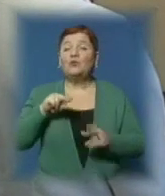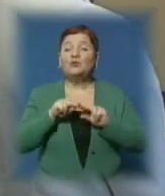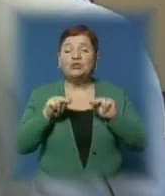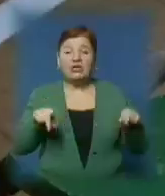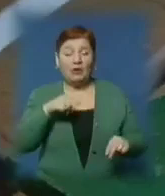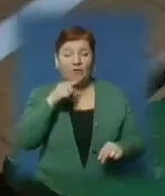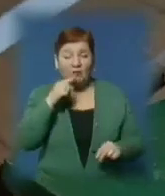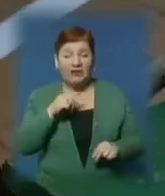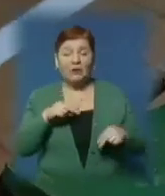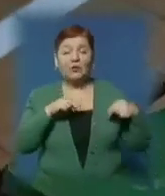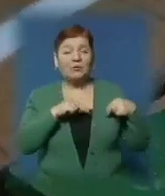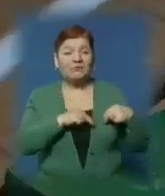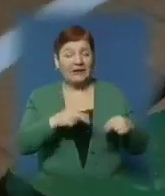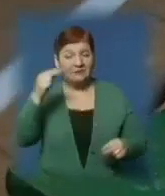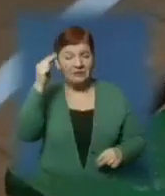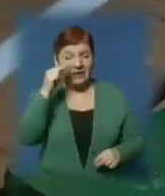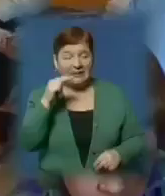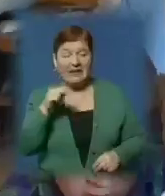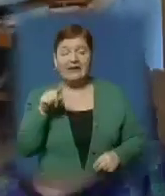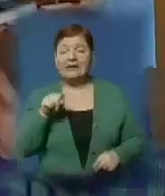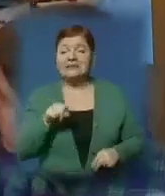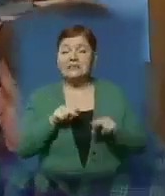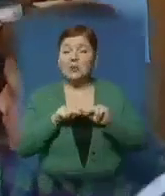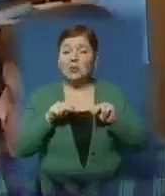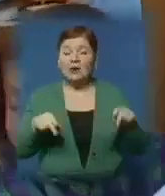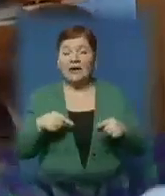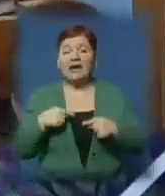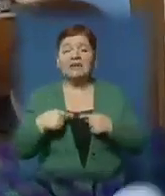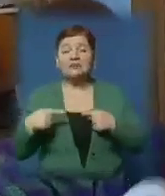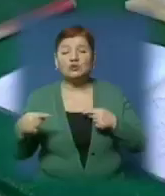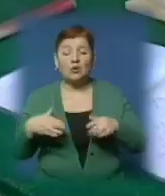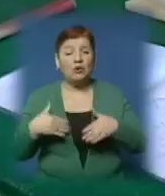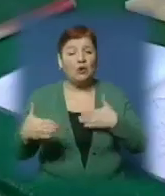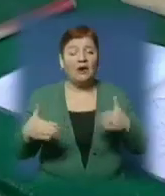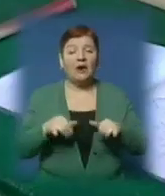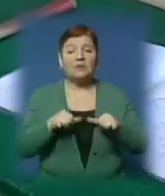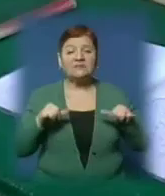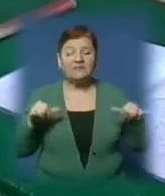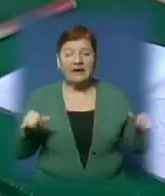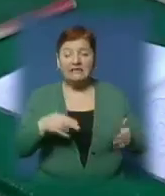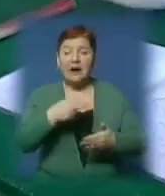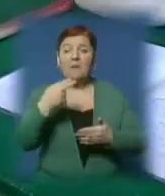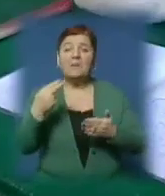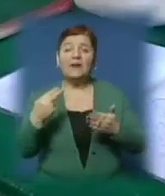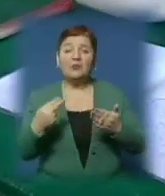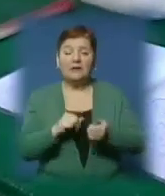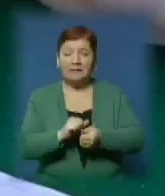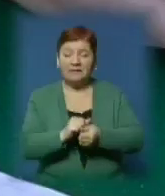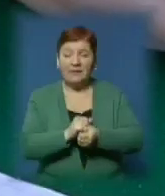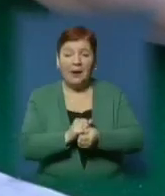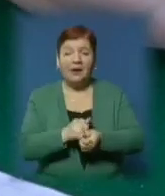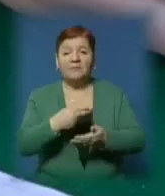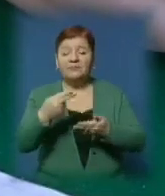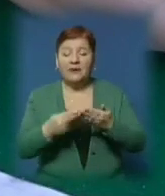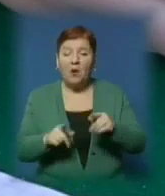недооцінювати трудове навчання. На цих уроках діти різносторонньо розвиваються, малюють на папері ескіз майбутнього виробу,